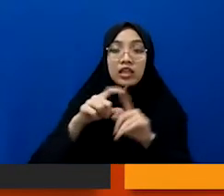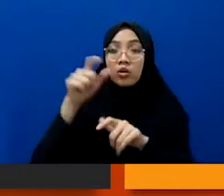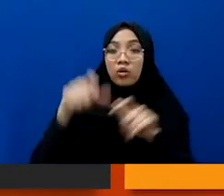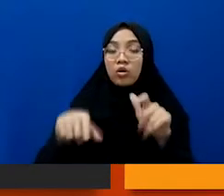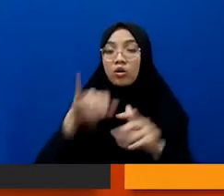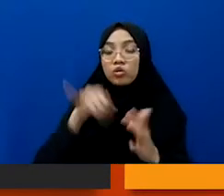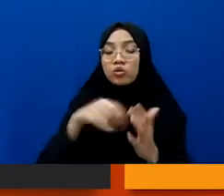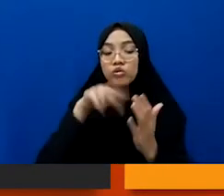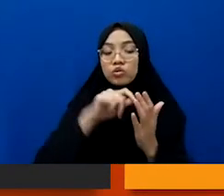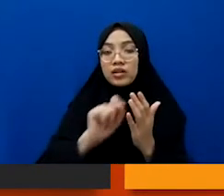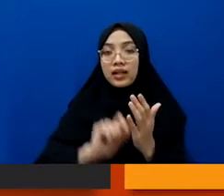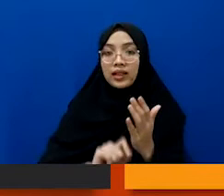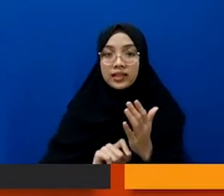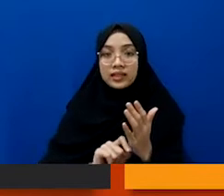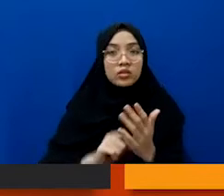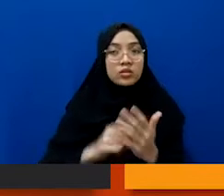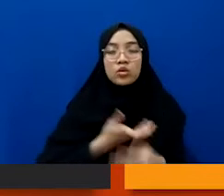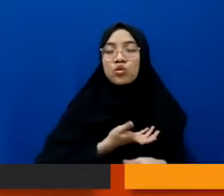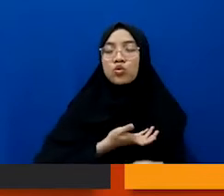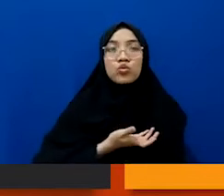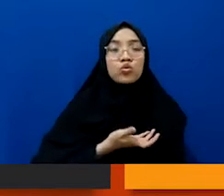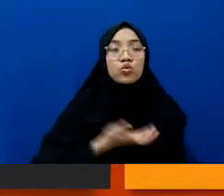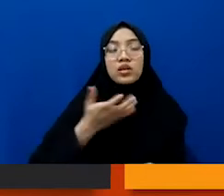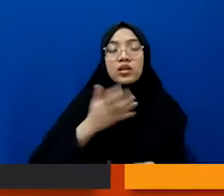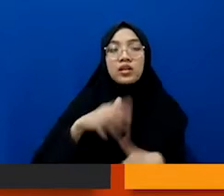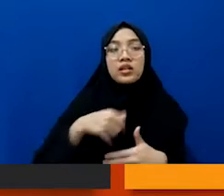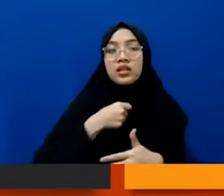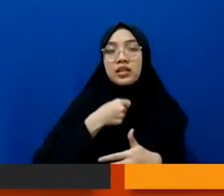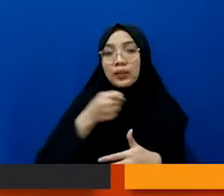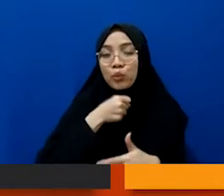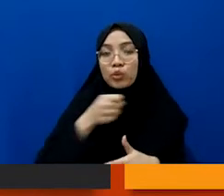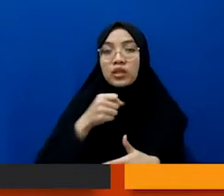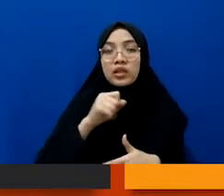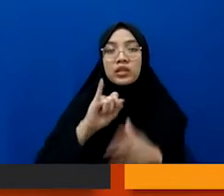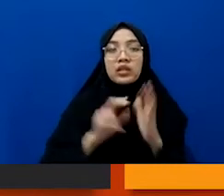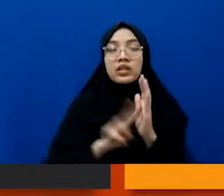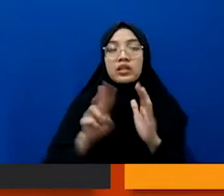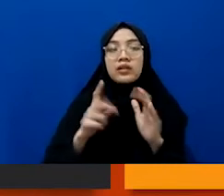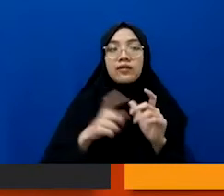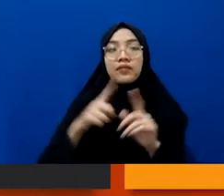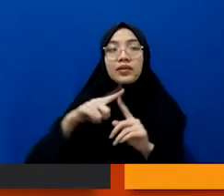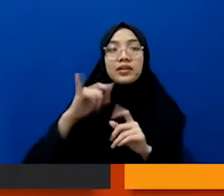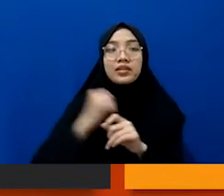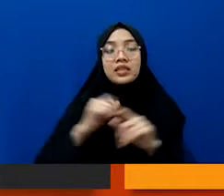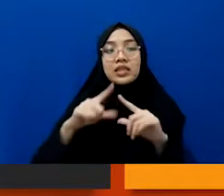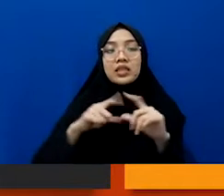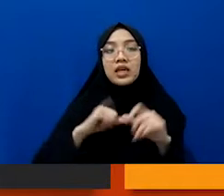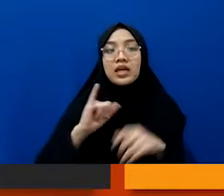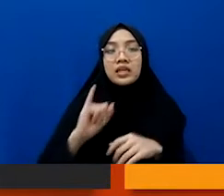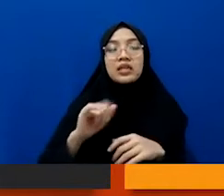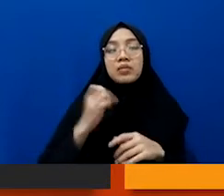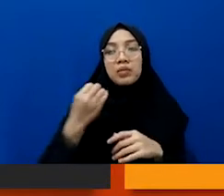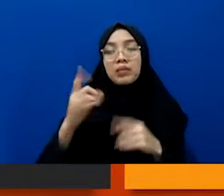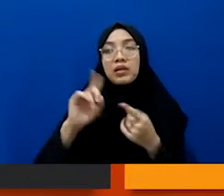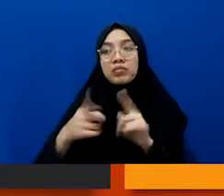sangat suka dengan liputan-liputan investigasi beberapa teman-jurnalis itu saya tanya